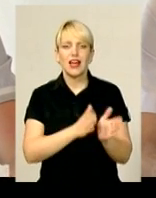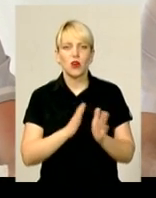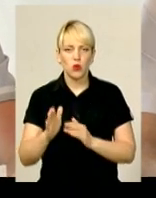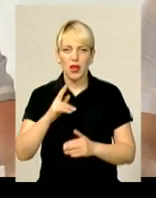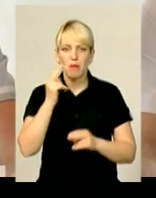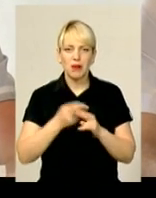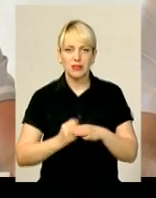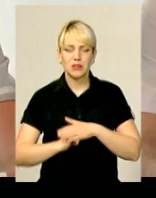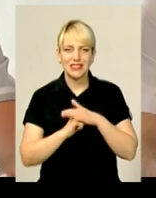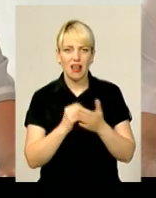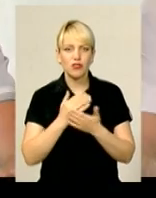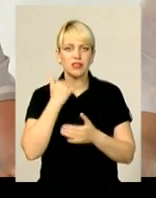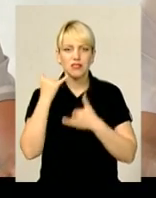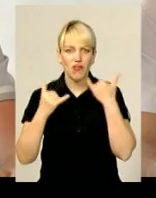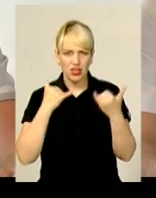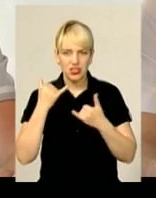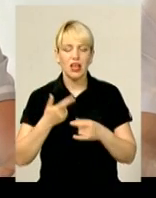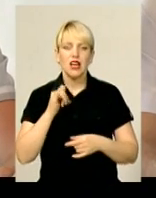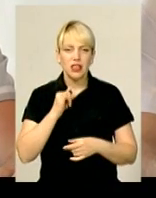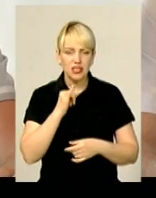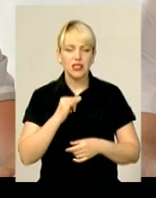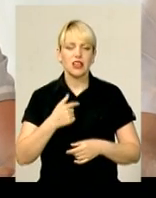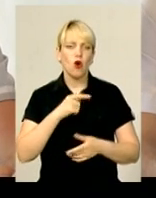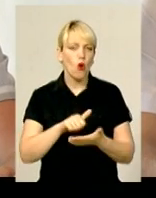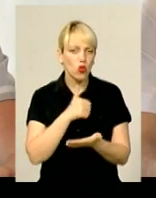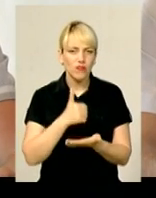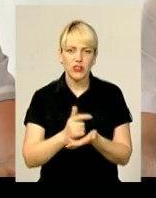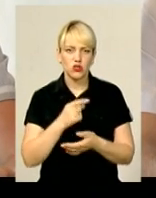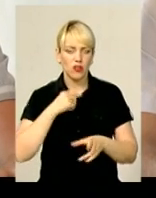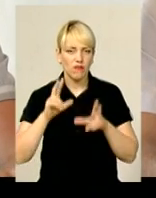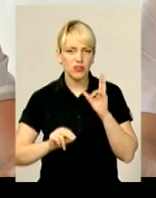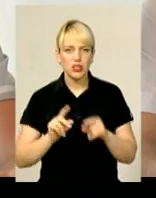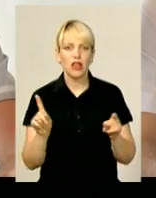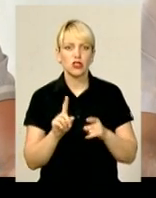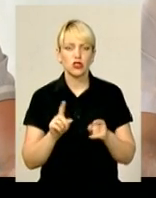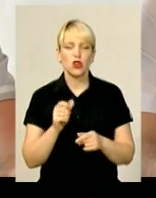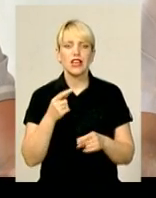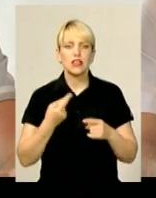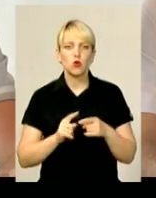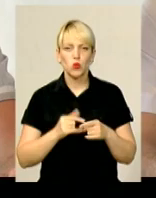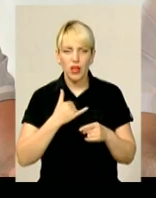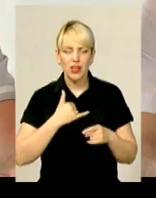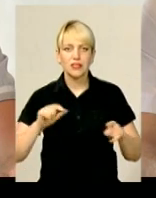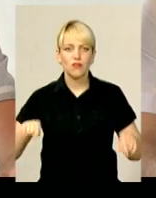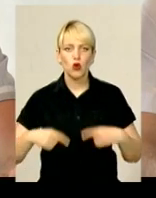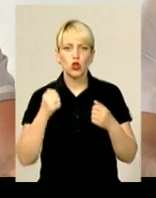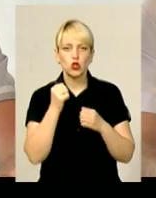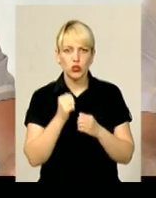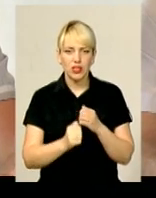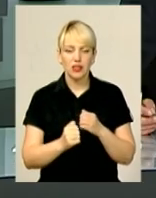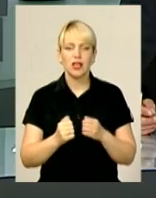здійснюють звернення. І саме головне, я рахую, те, що в нас створюється щоденна база даних дзвінков.